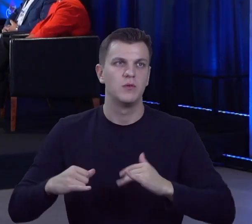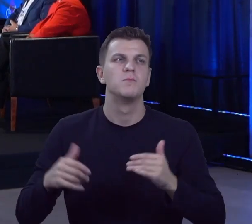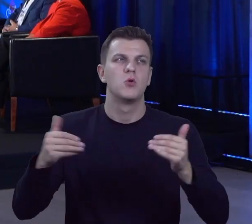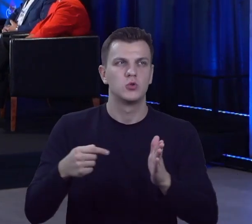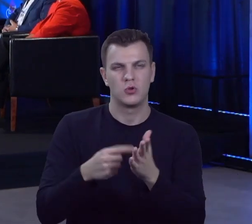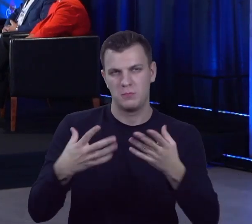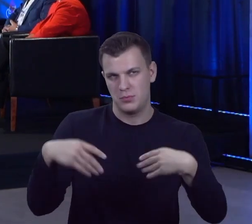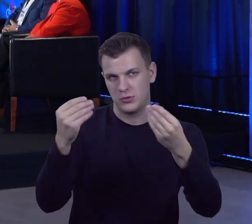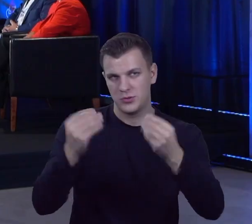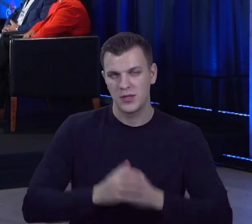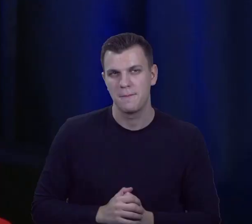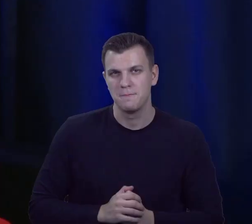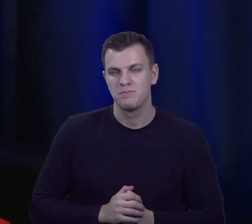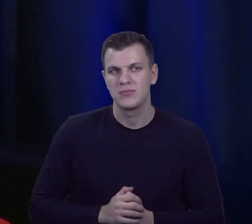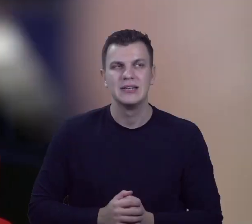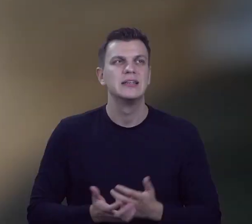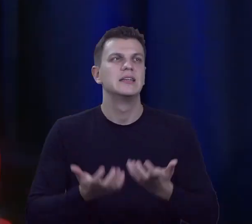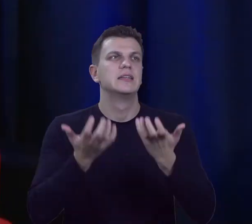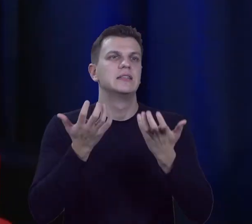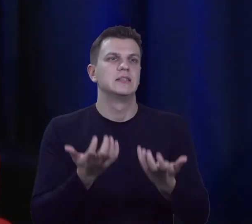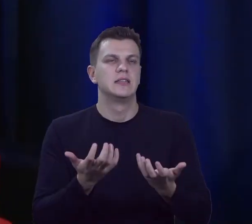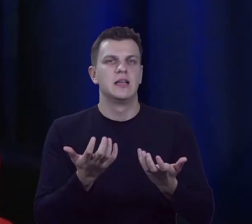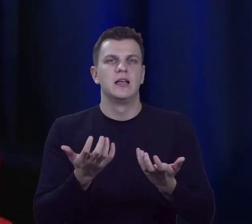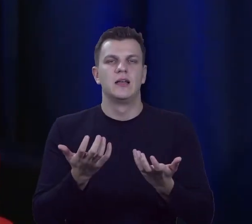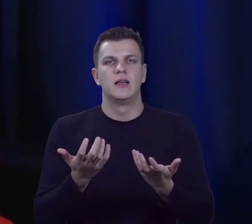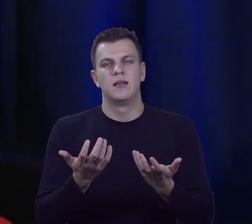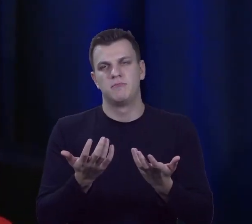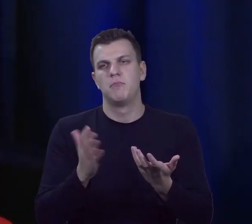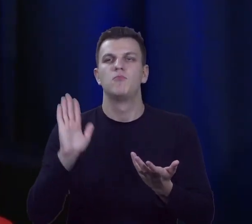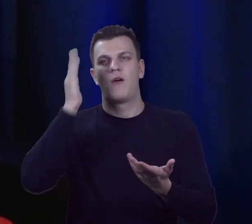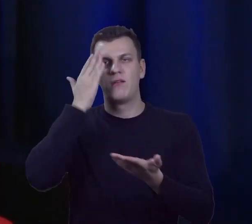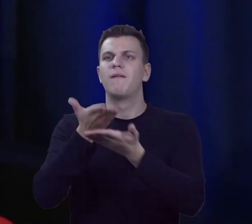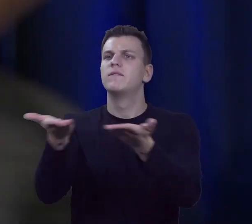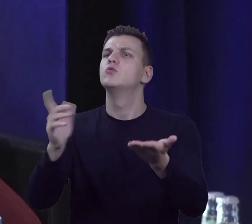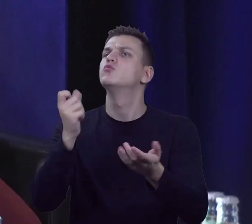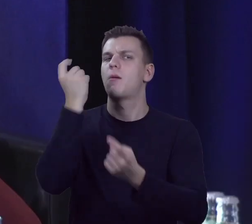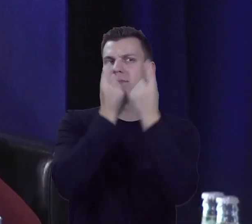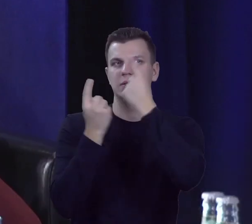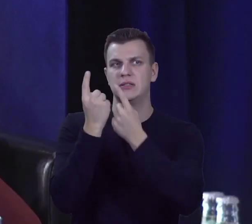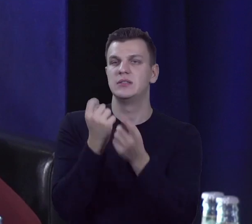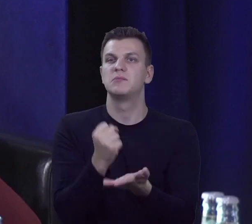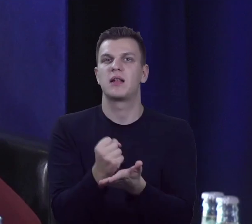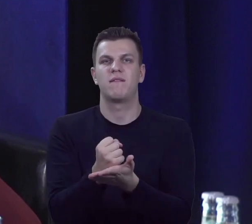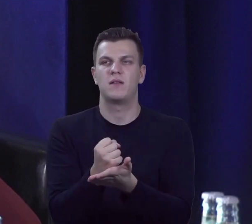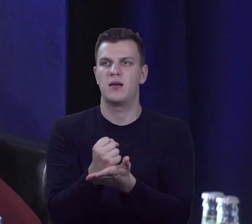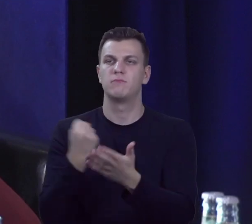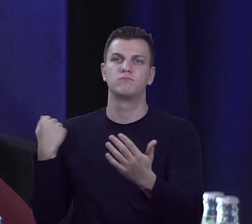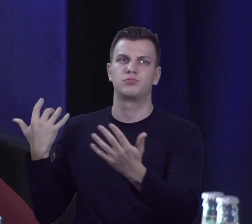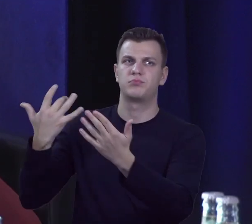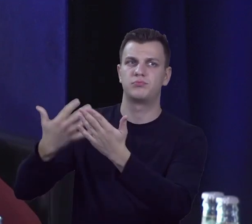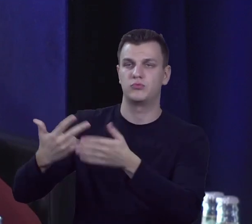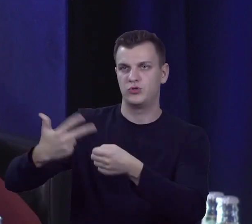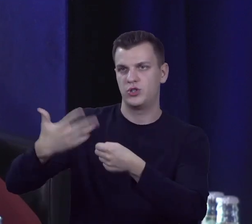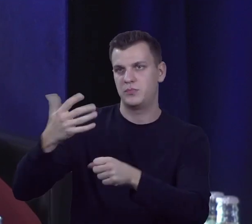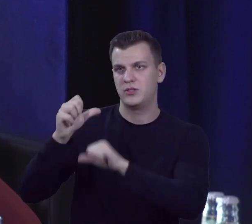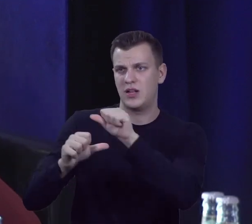Ja bym chciał poznać Państwa opinie, Państwa zdanie na temat tego, co te 35 lat nam